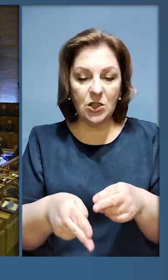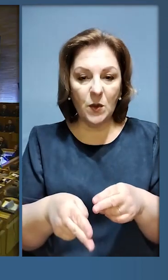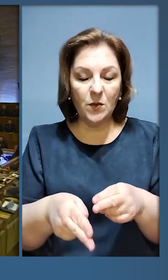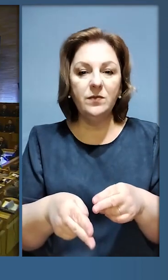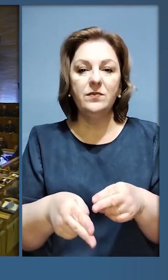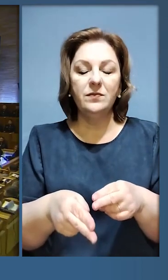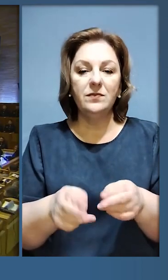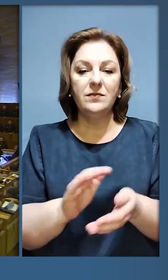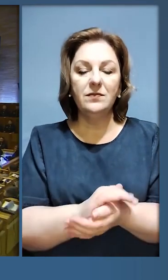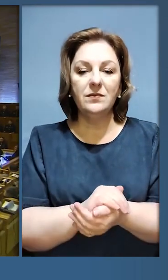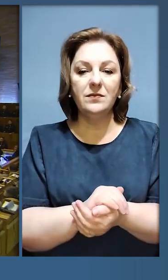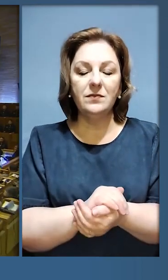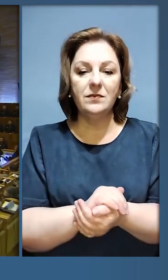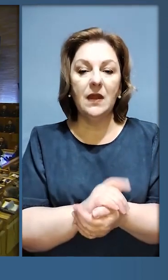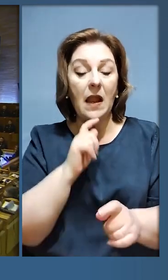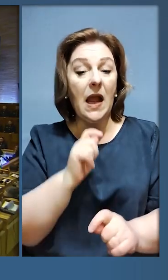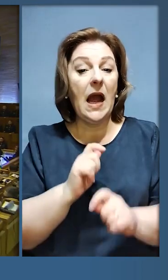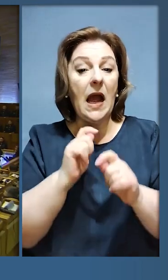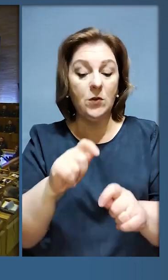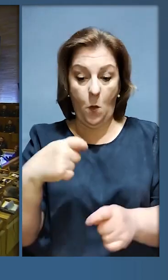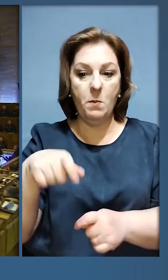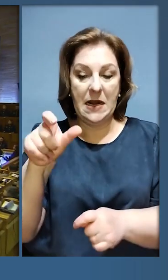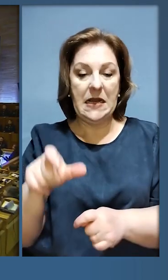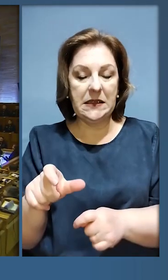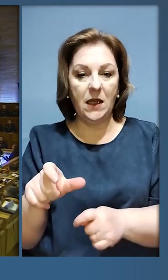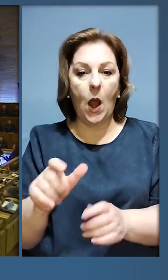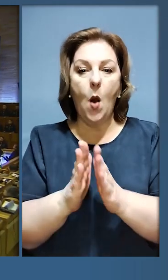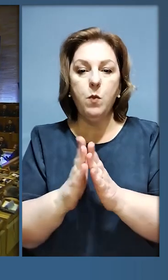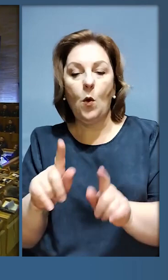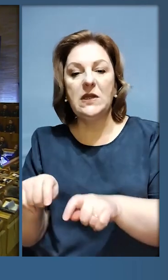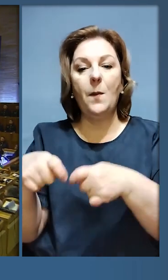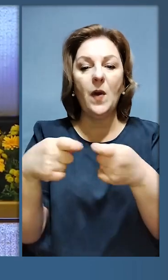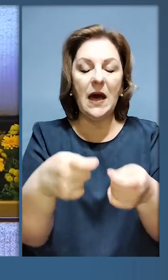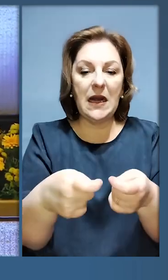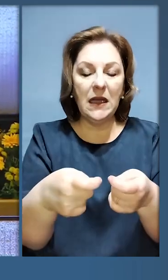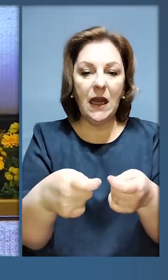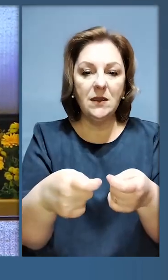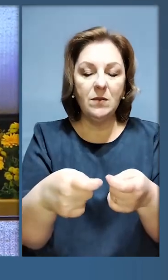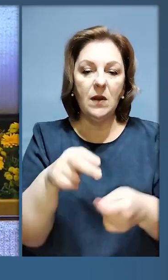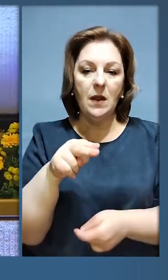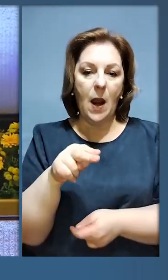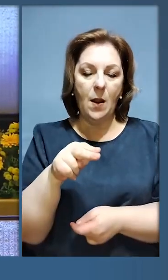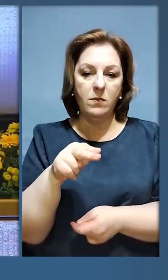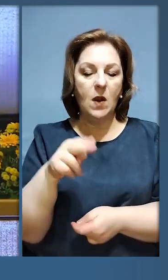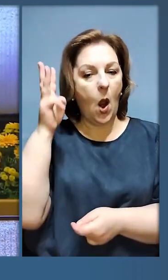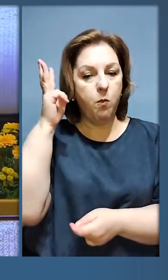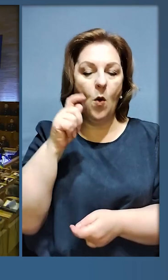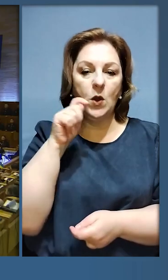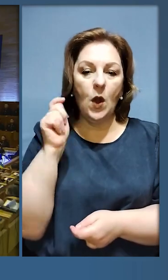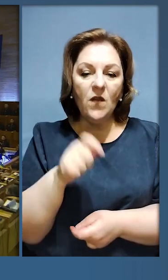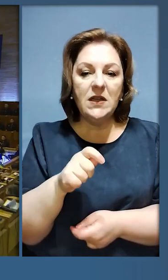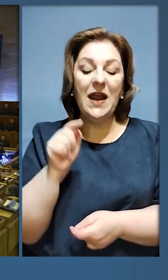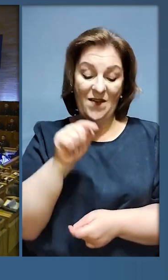Завершимо і нагороду президентові просимо передати